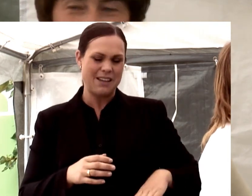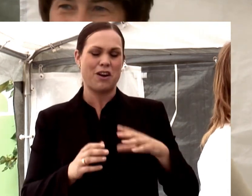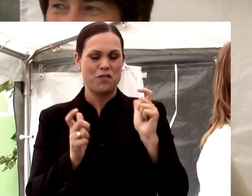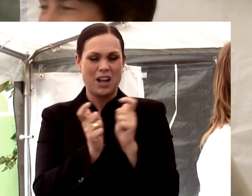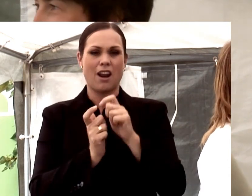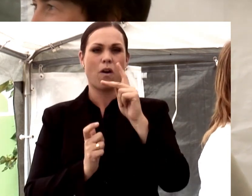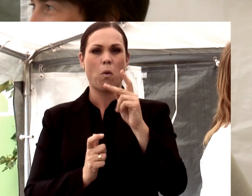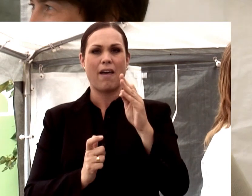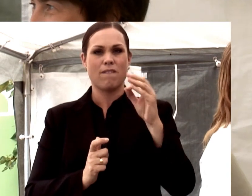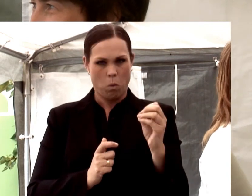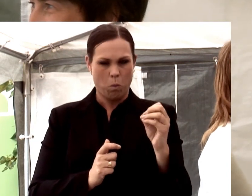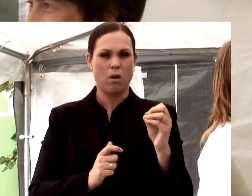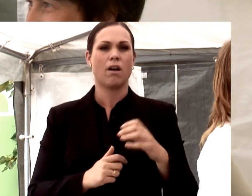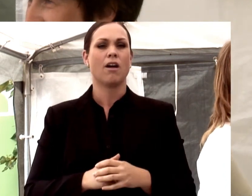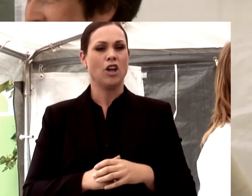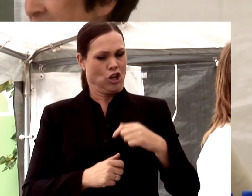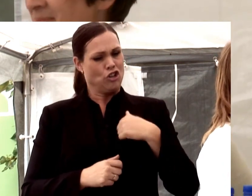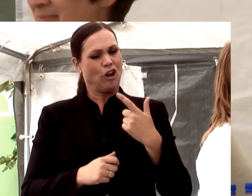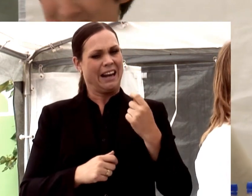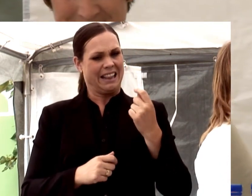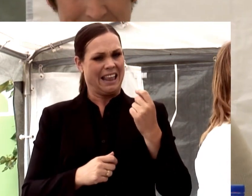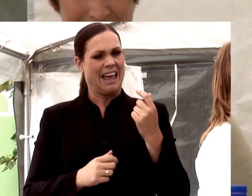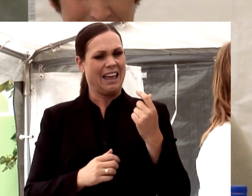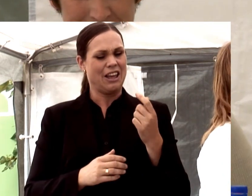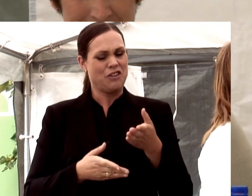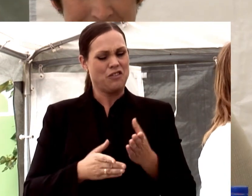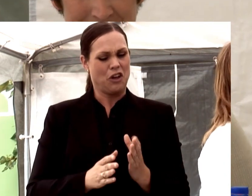så jag ligger lite efter den gyllene generationen här borta.